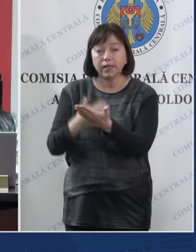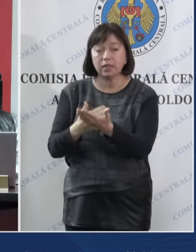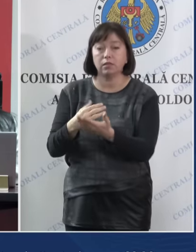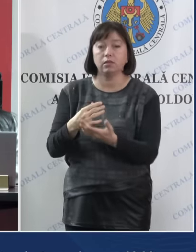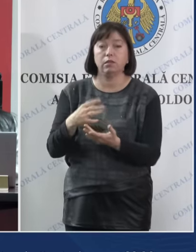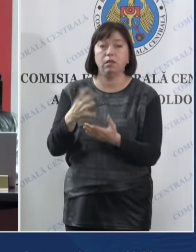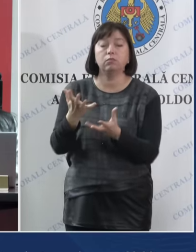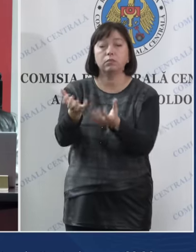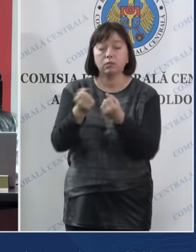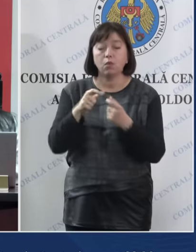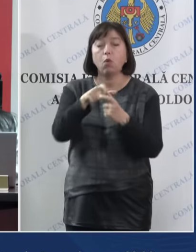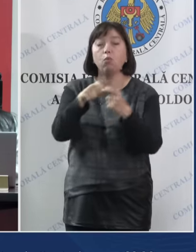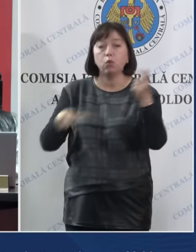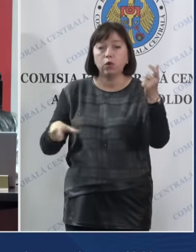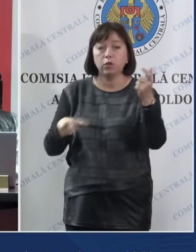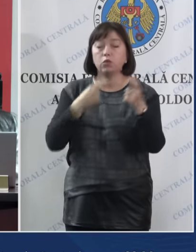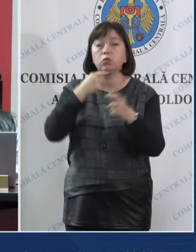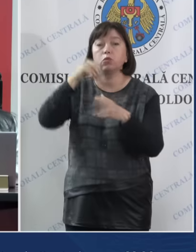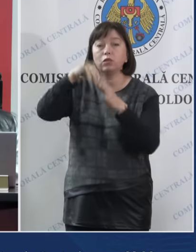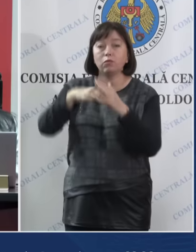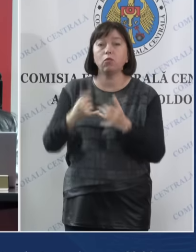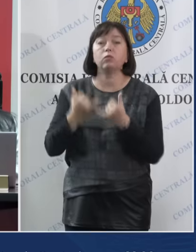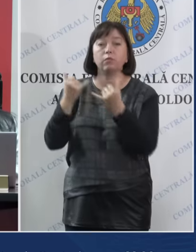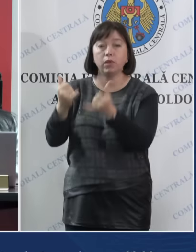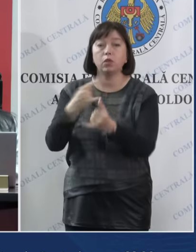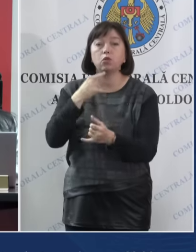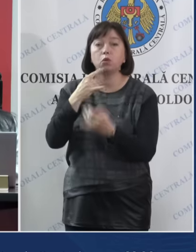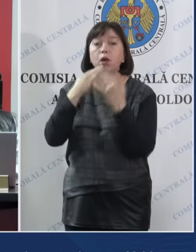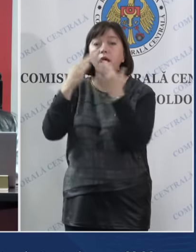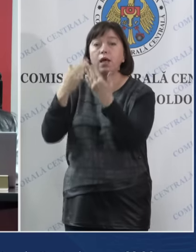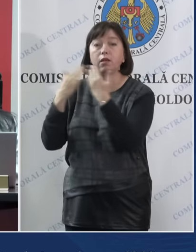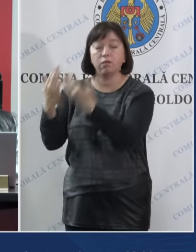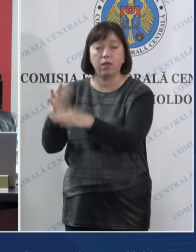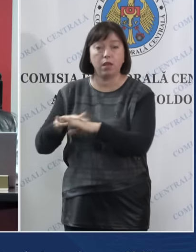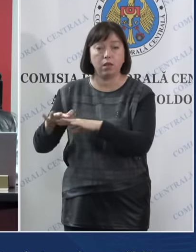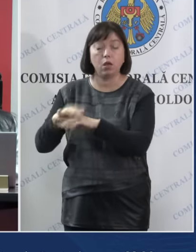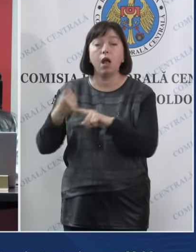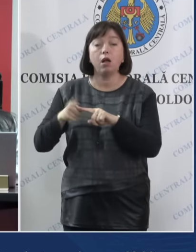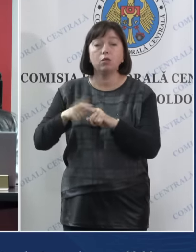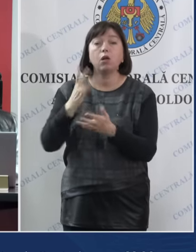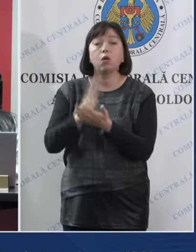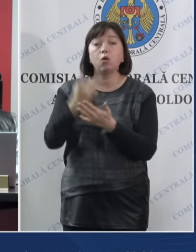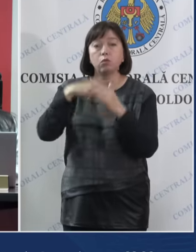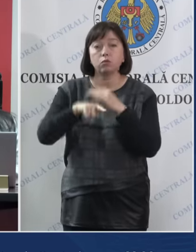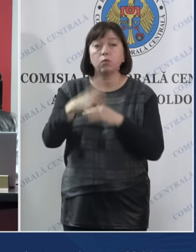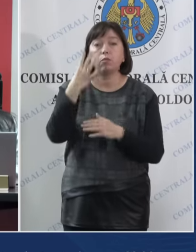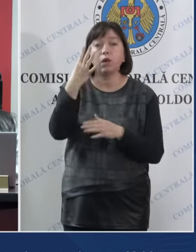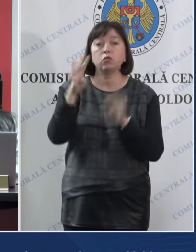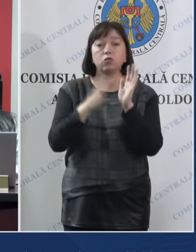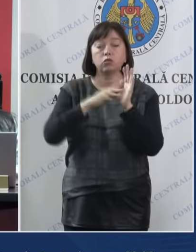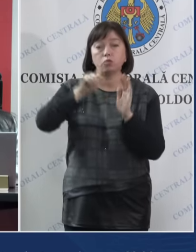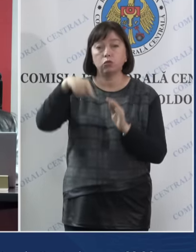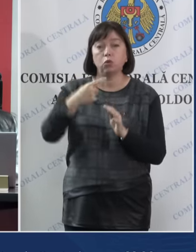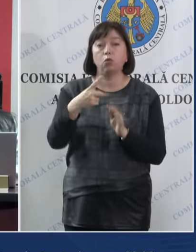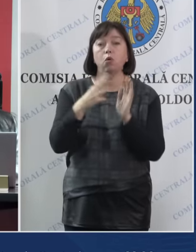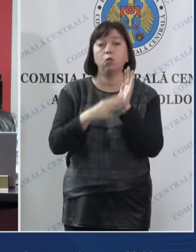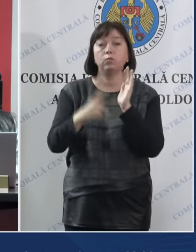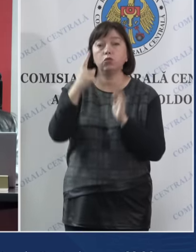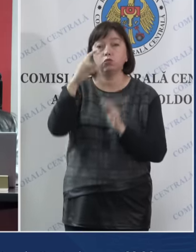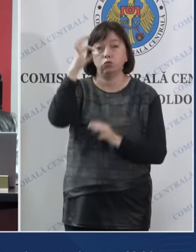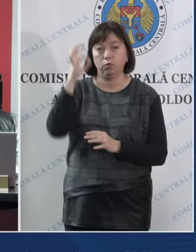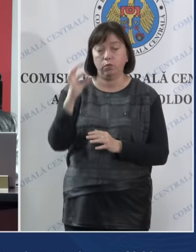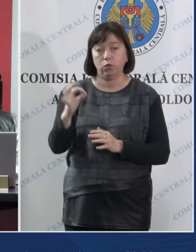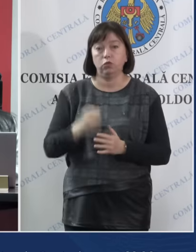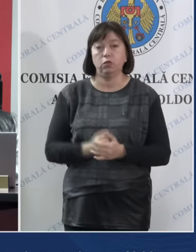recepționarea buletinului de vot la referendum ceea ce a constituit 49,81%.